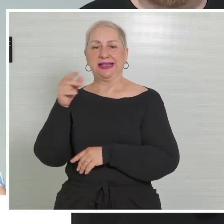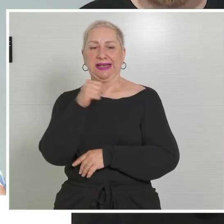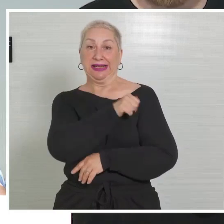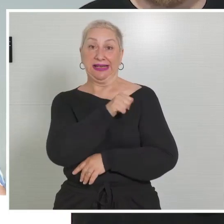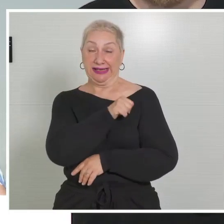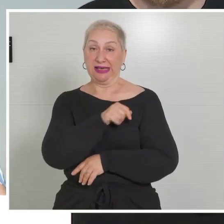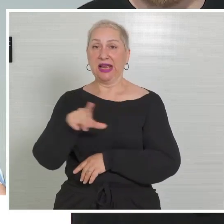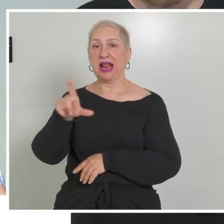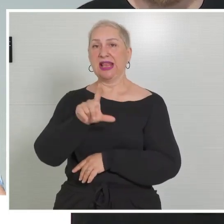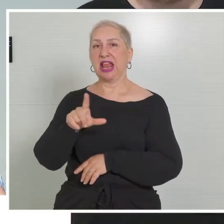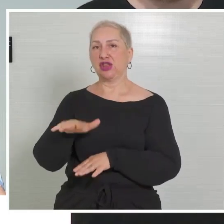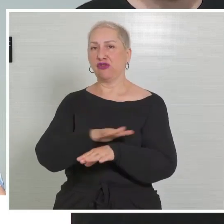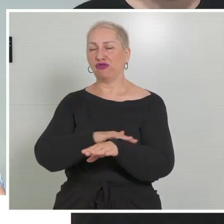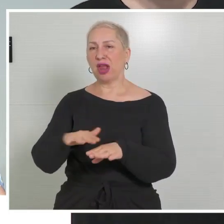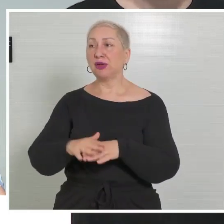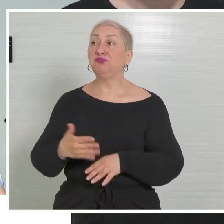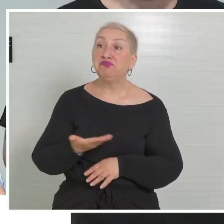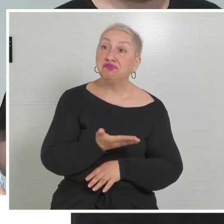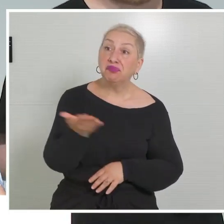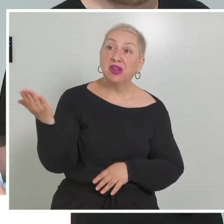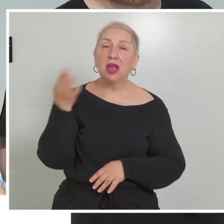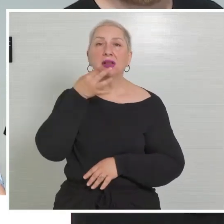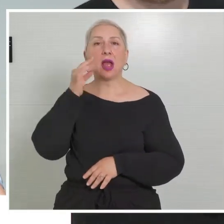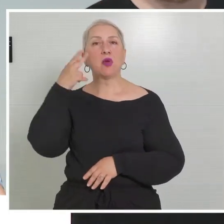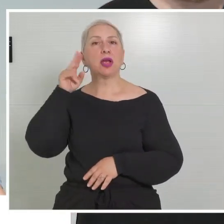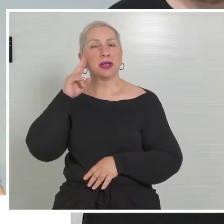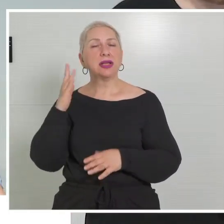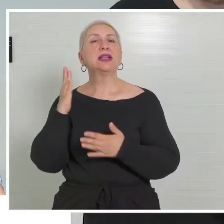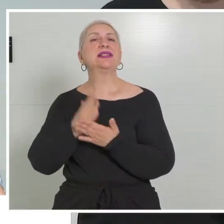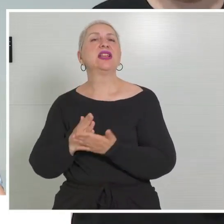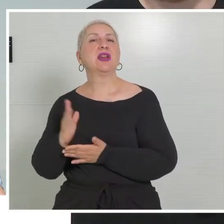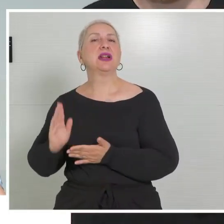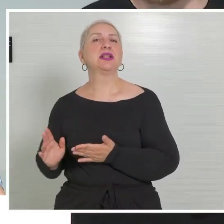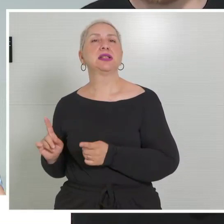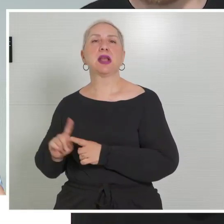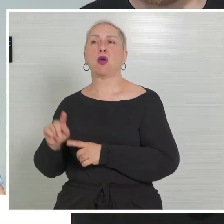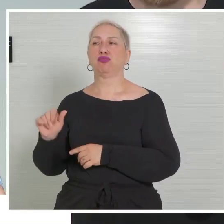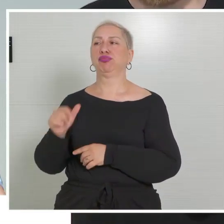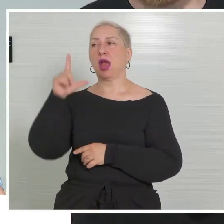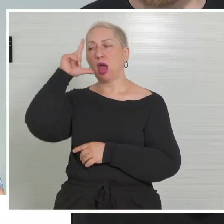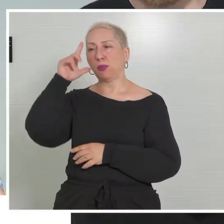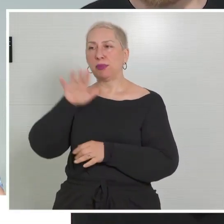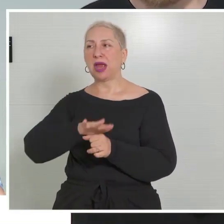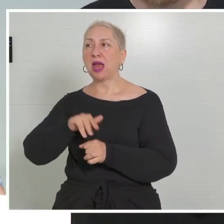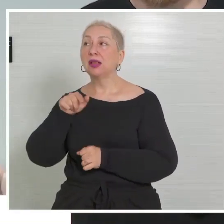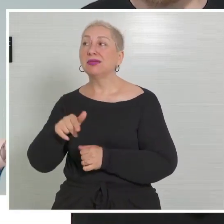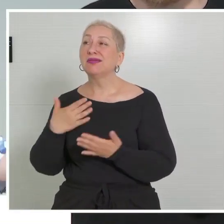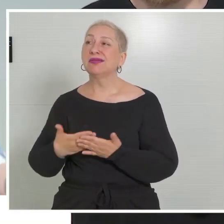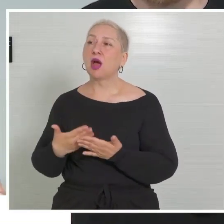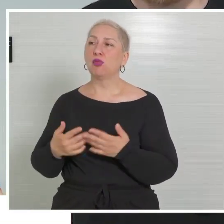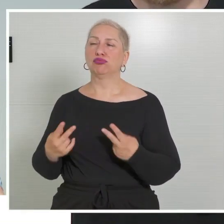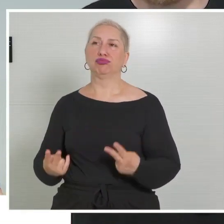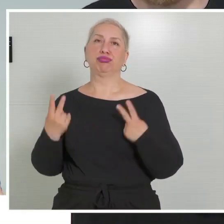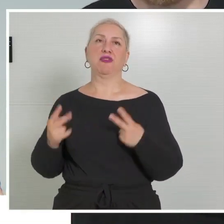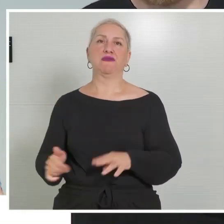Sehr geehrte Damen und Herren, ich betone es immer wieder, der Zivildienst ist der Headhunter für den Sozialbereich und deswegen liegt mir sehr, sehr viel daran, dass wir auch